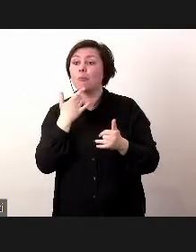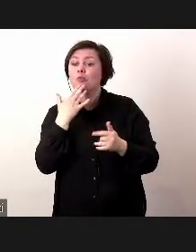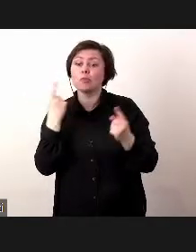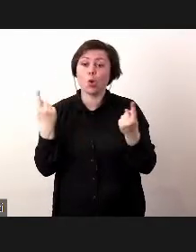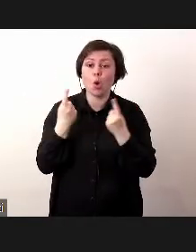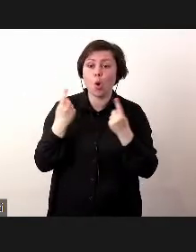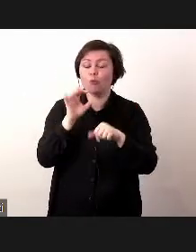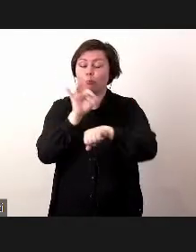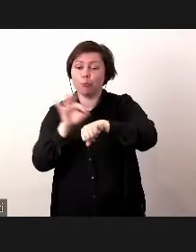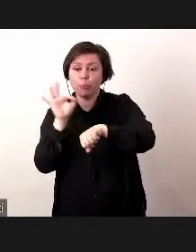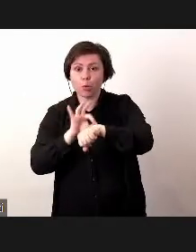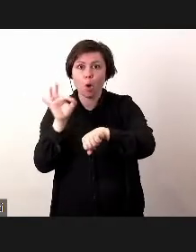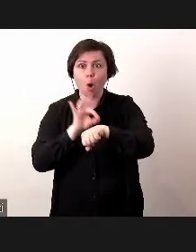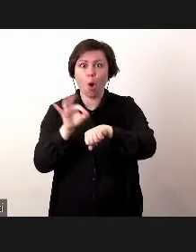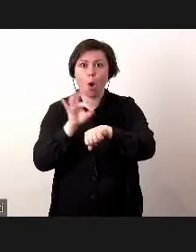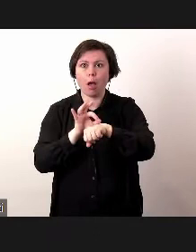projektów,